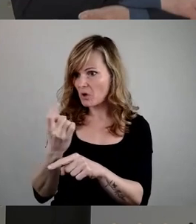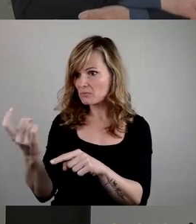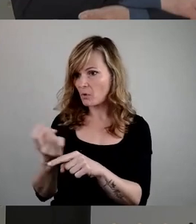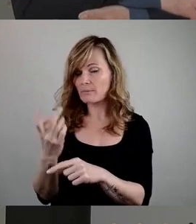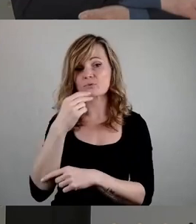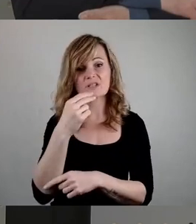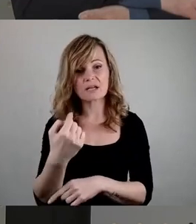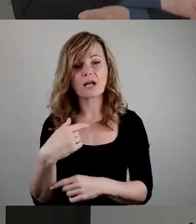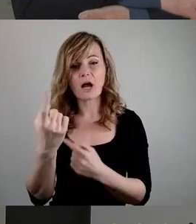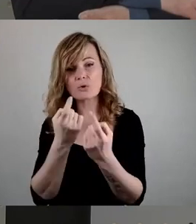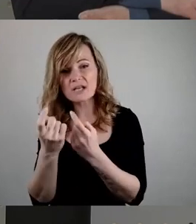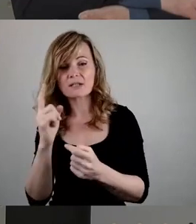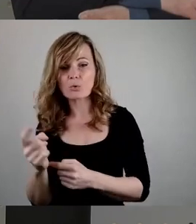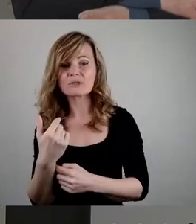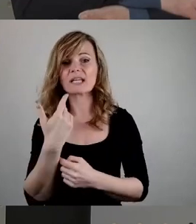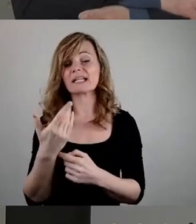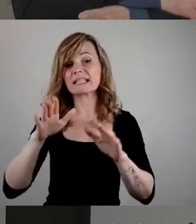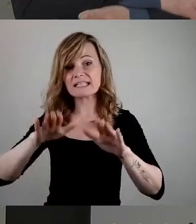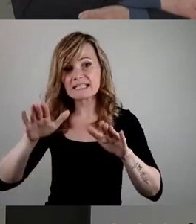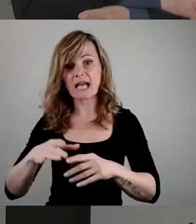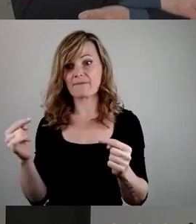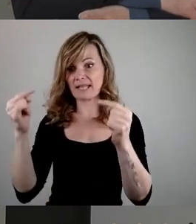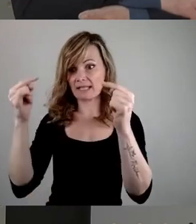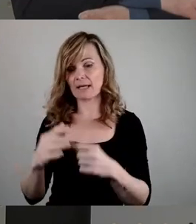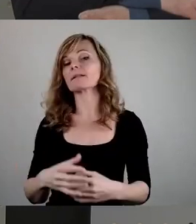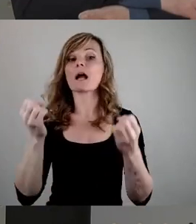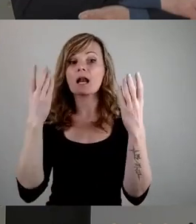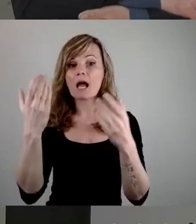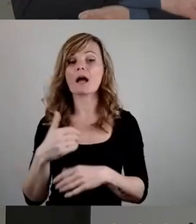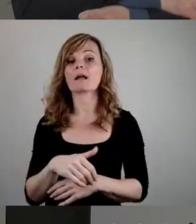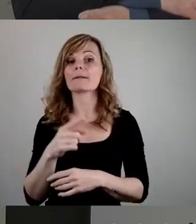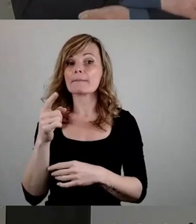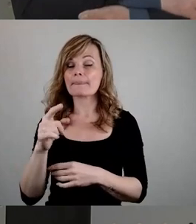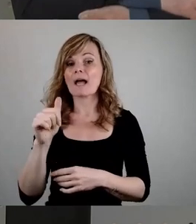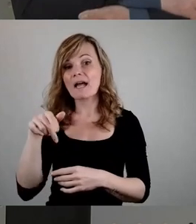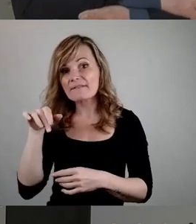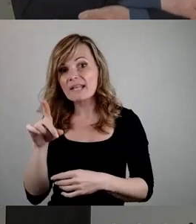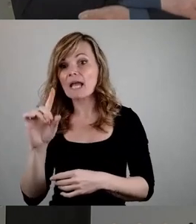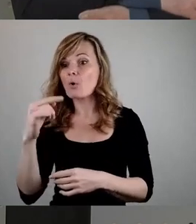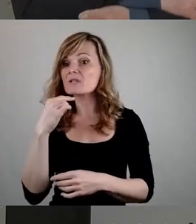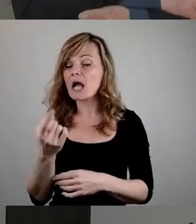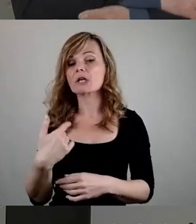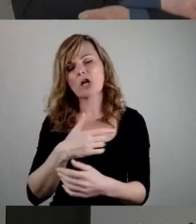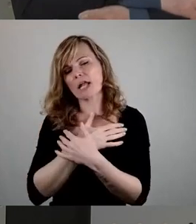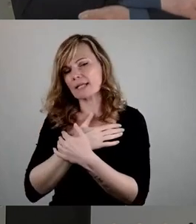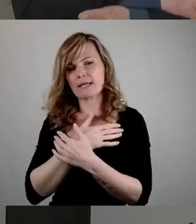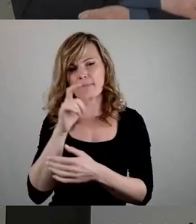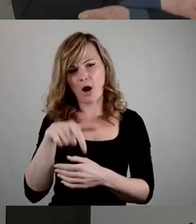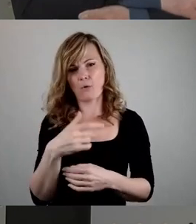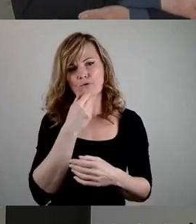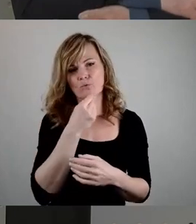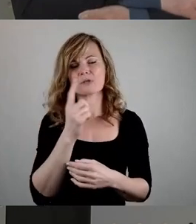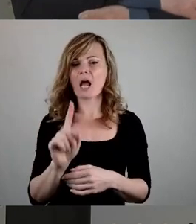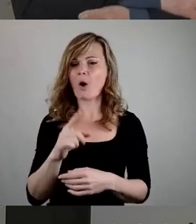- und Islamfeindlichkeit schwelgen. Freilich beteuern die AFTER, dass sie Juden mindestens genauso lieb haben wie alle anderen, nur